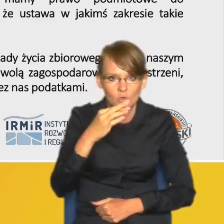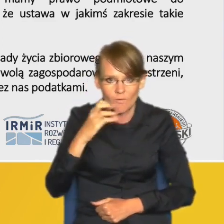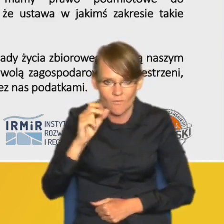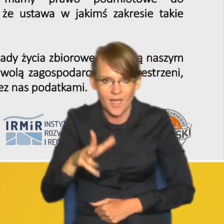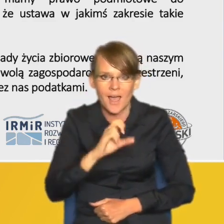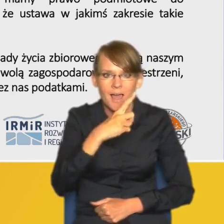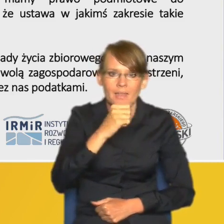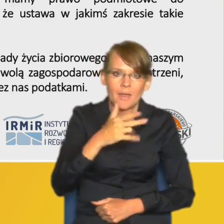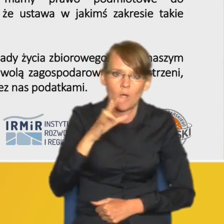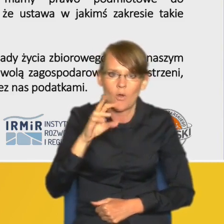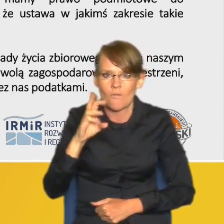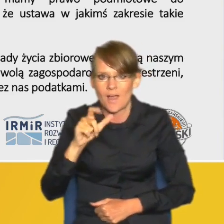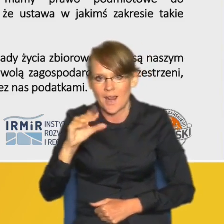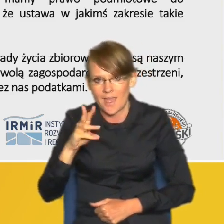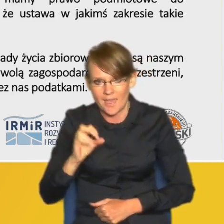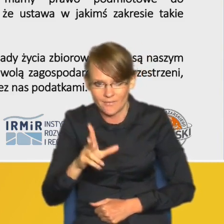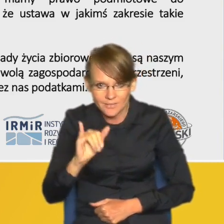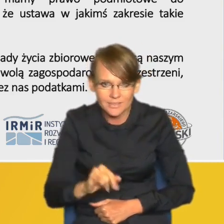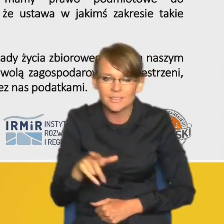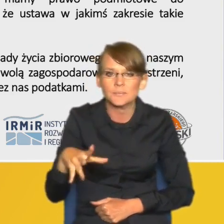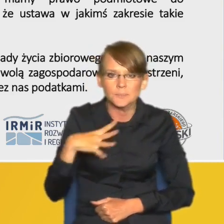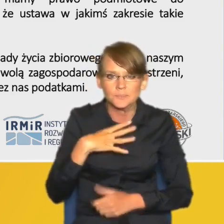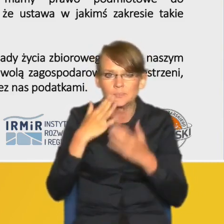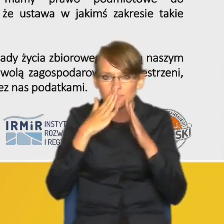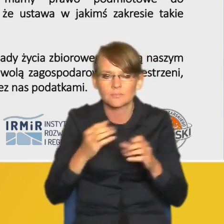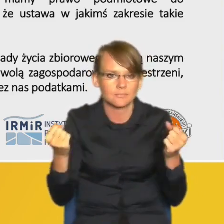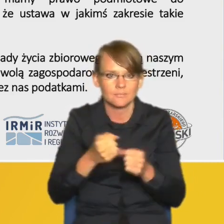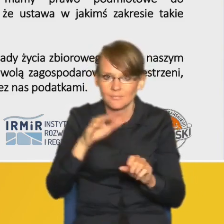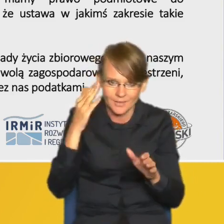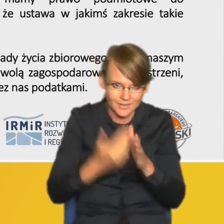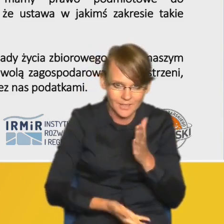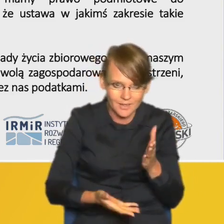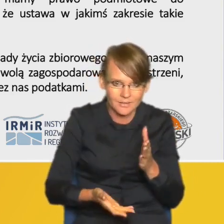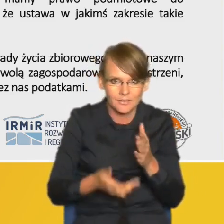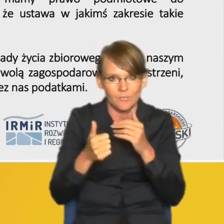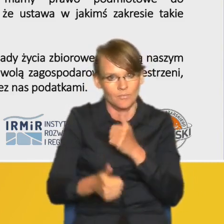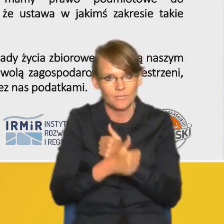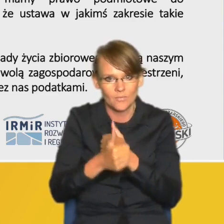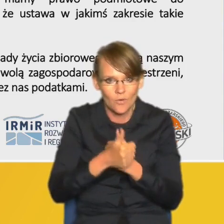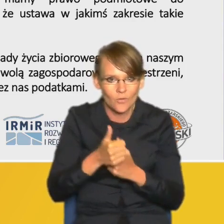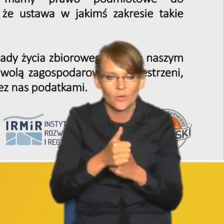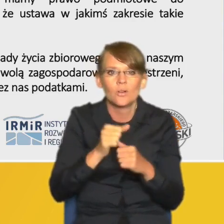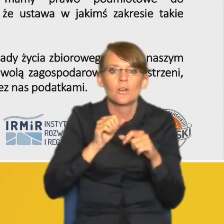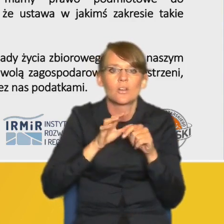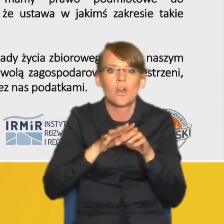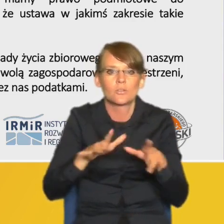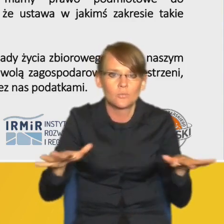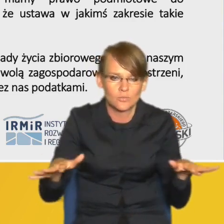Kowalewskiego wskazywały na dość gigantyczne straty jakie ponosimy w wyniku rozproszonej